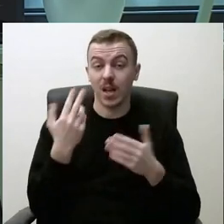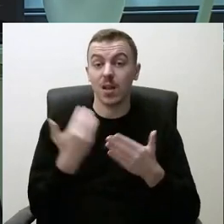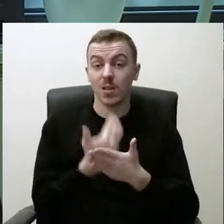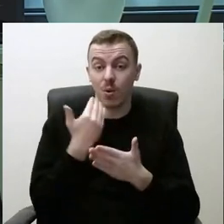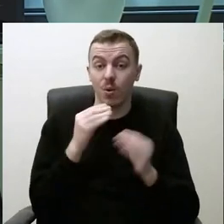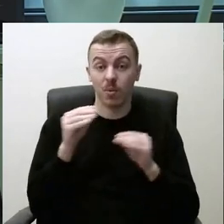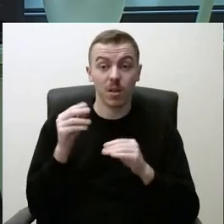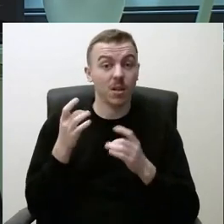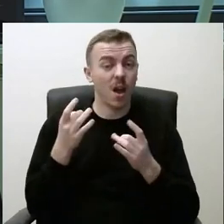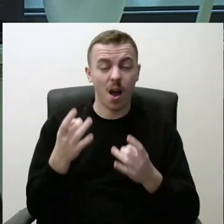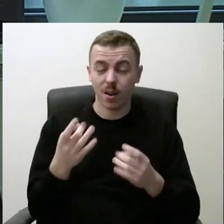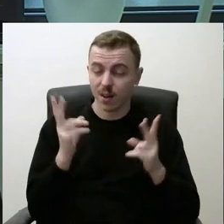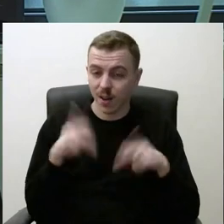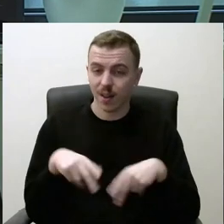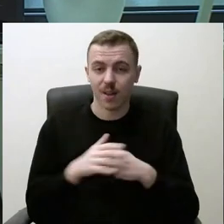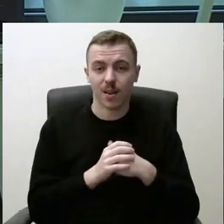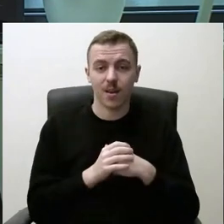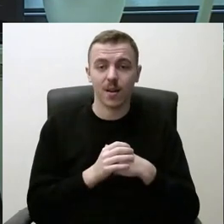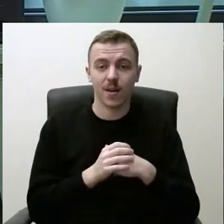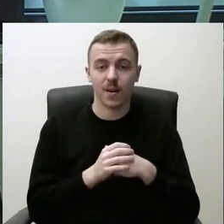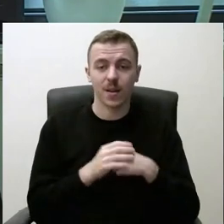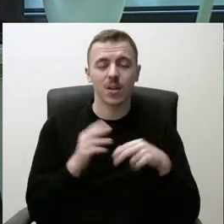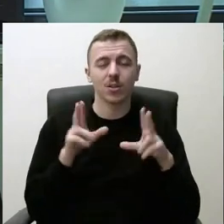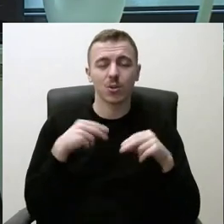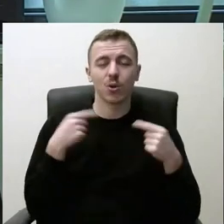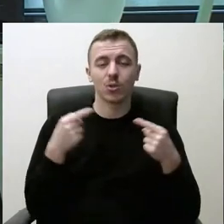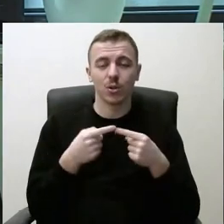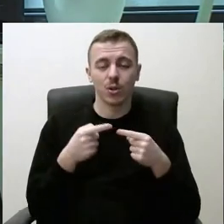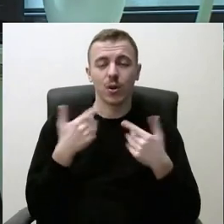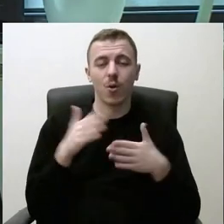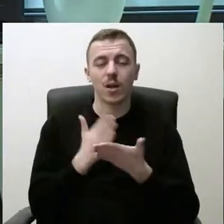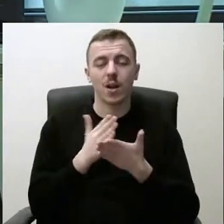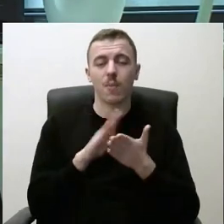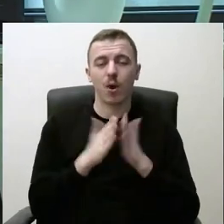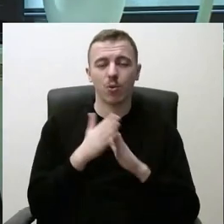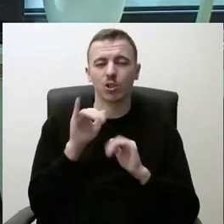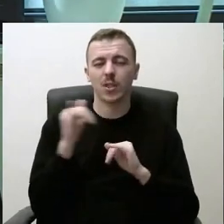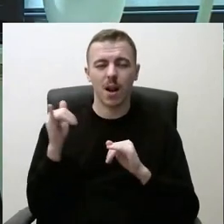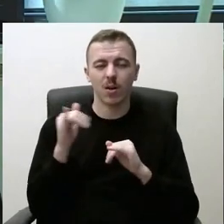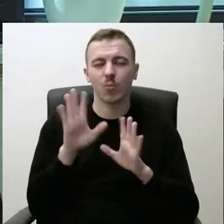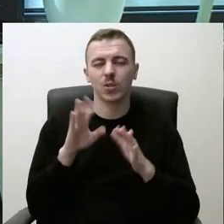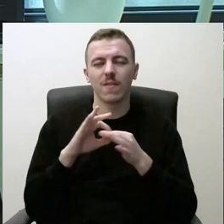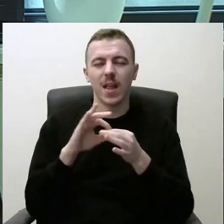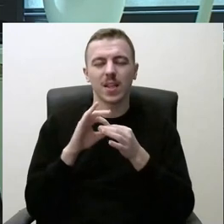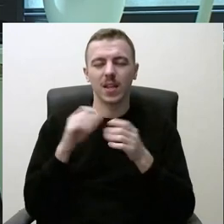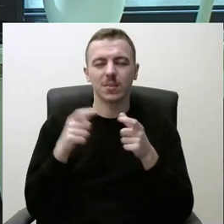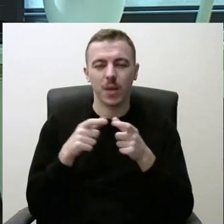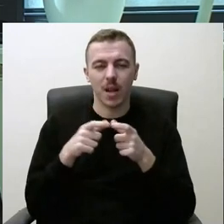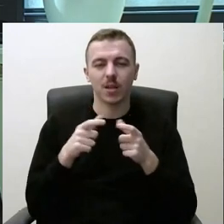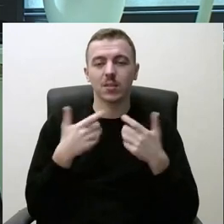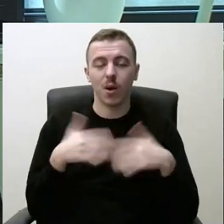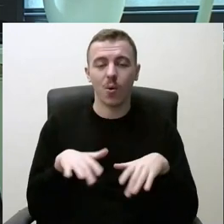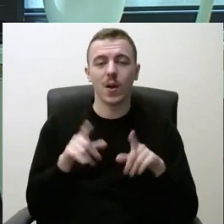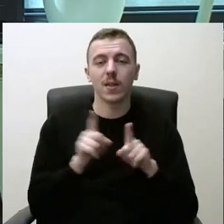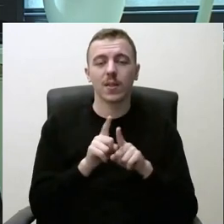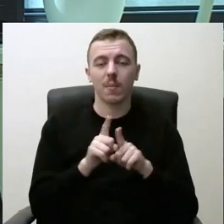neriba nepakankamai yra. Ir iš tikrųjų sutinku, kad jau yra paruoštos visos sąlygos viningam bilietoj, ir to labiau, kad aš